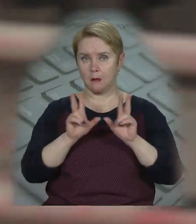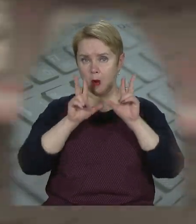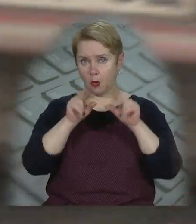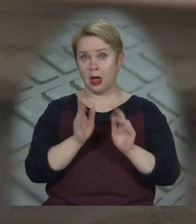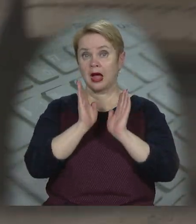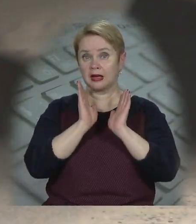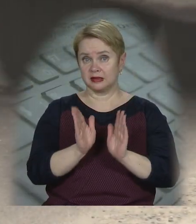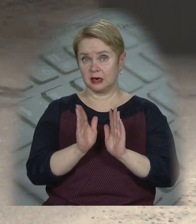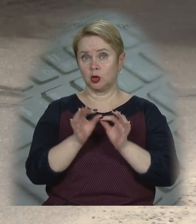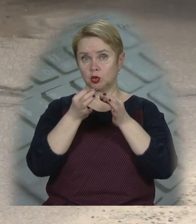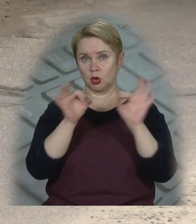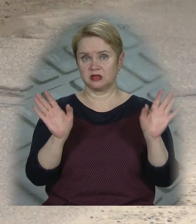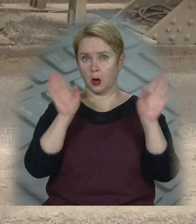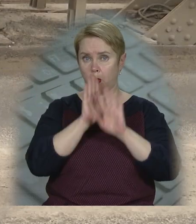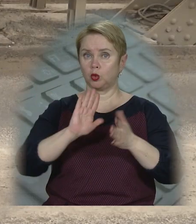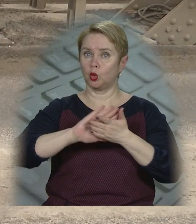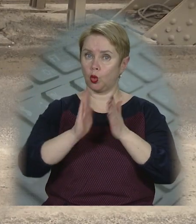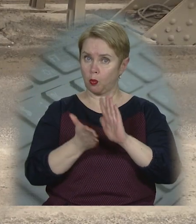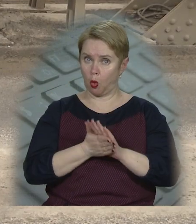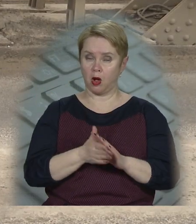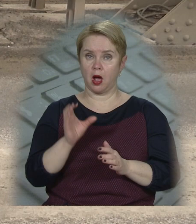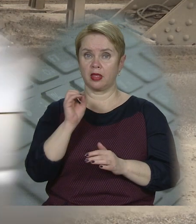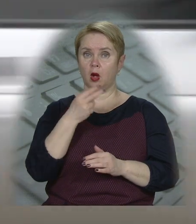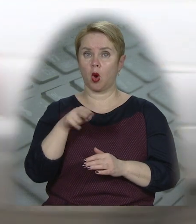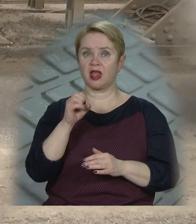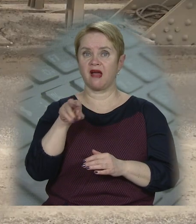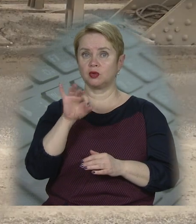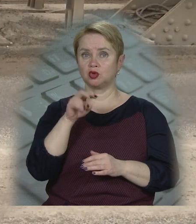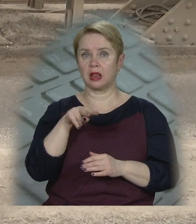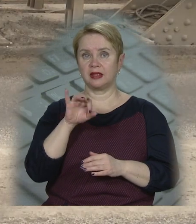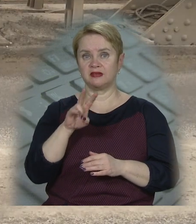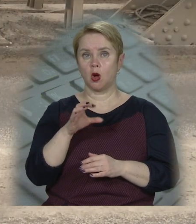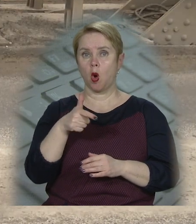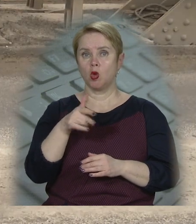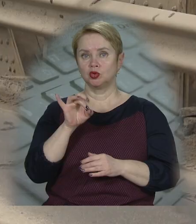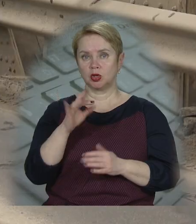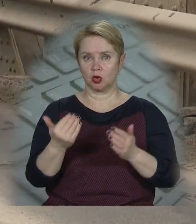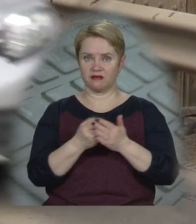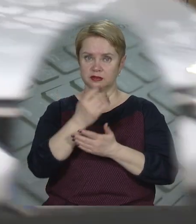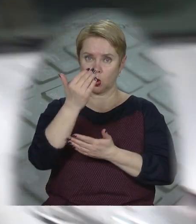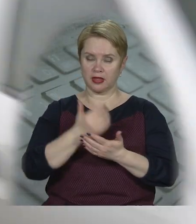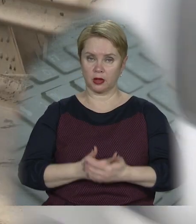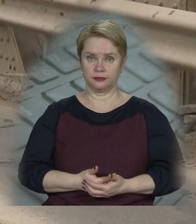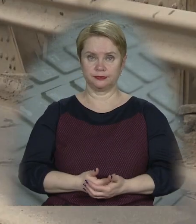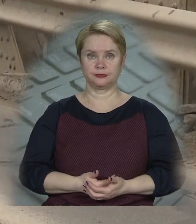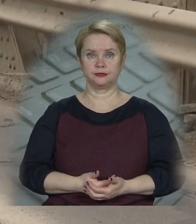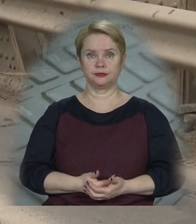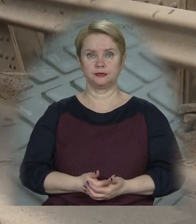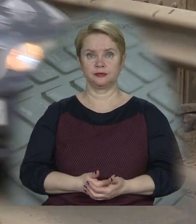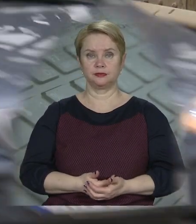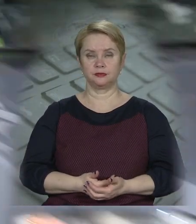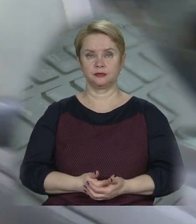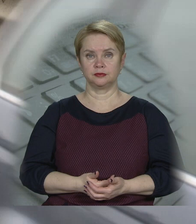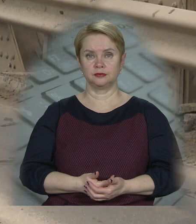обіцяють, як тільки дозволять погодні умови. Єгор Євтушенко, Олександр Литвин та Сергій Гончар. Новини 11 каналу.